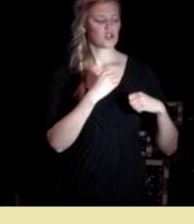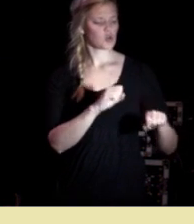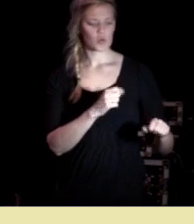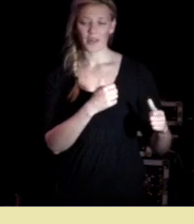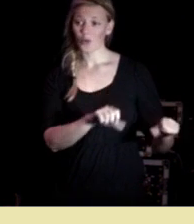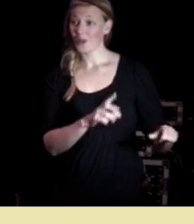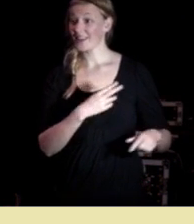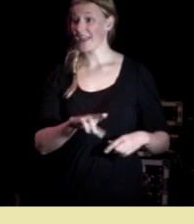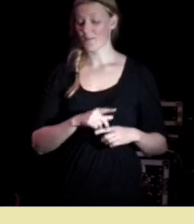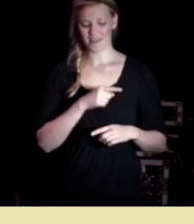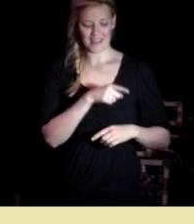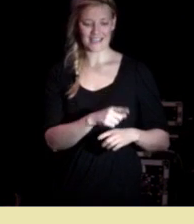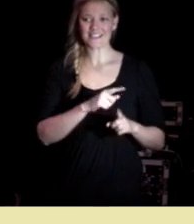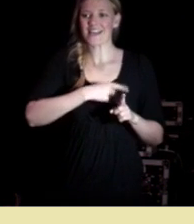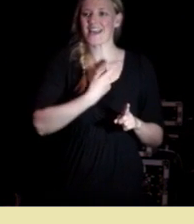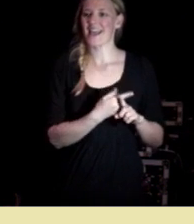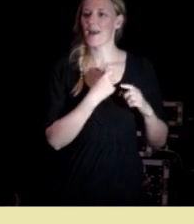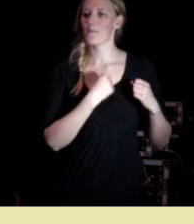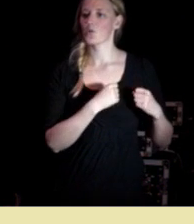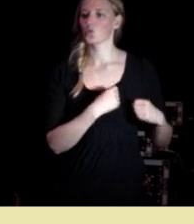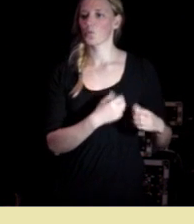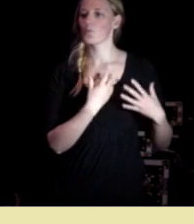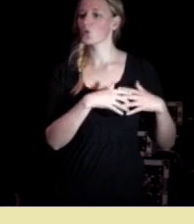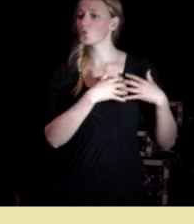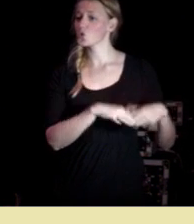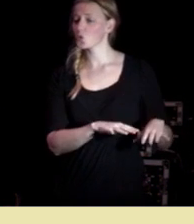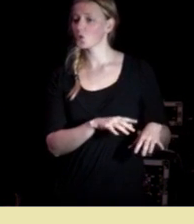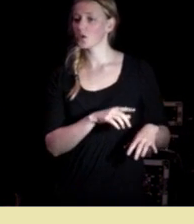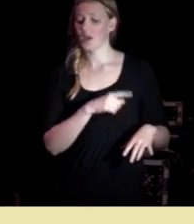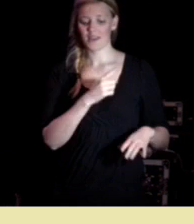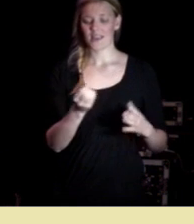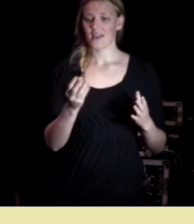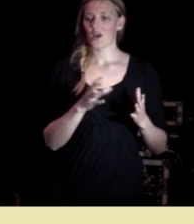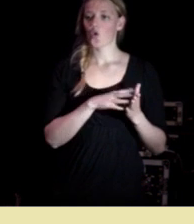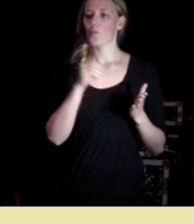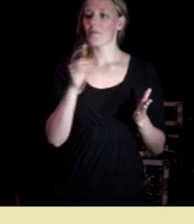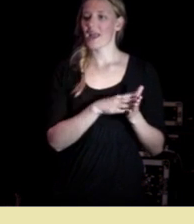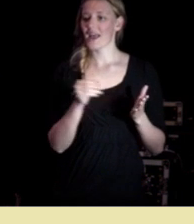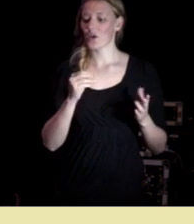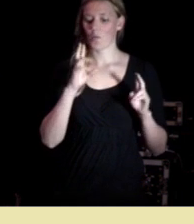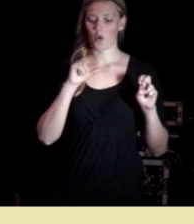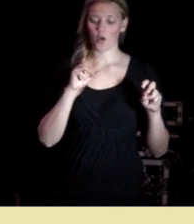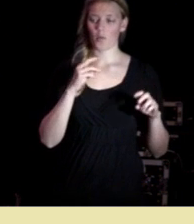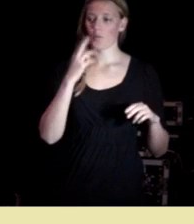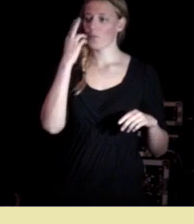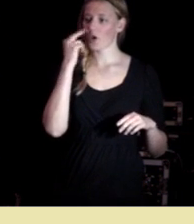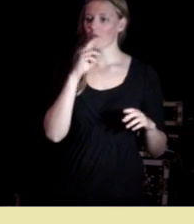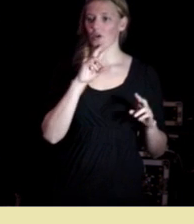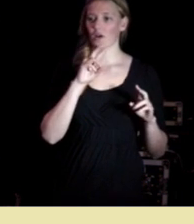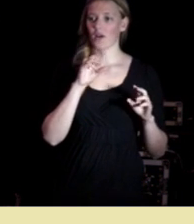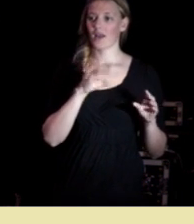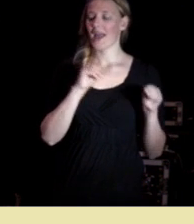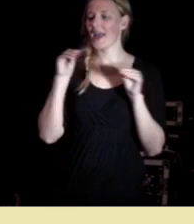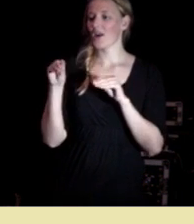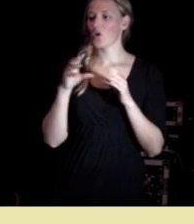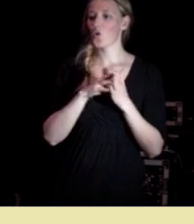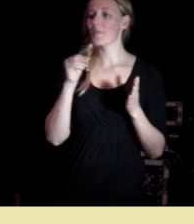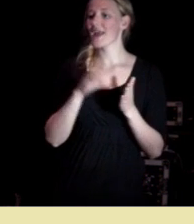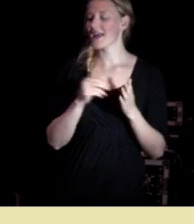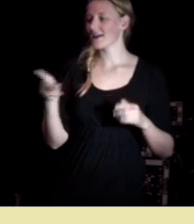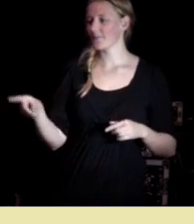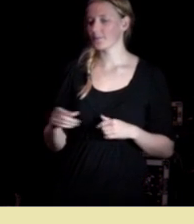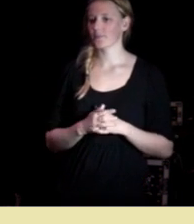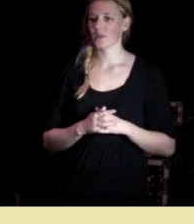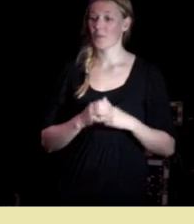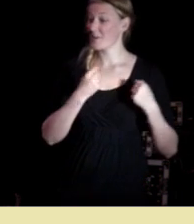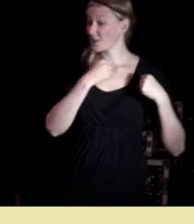reproduksjoner nemlig at de kopierer og prøver å etterligne prestasjon er aldri farlig hvis den er